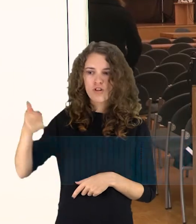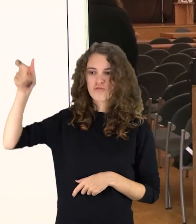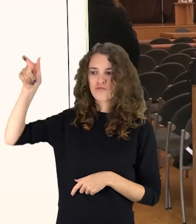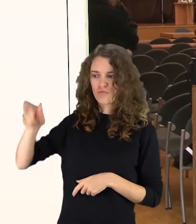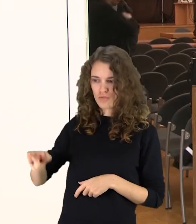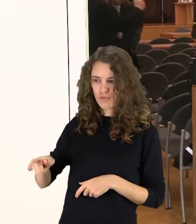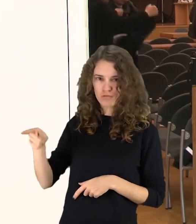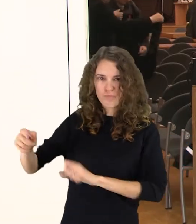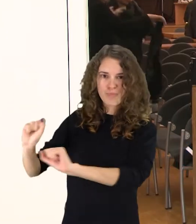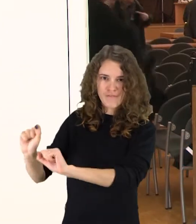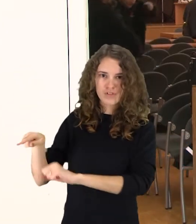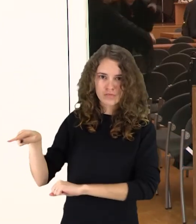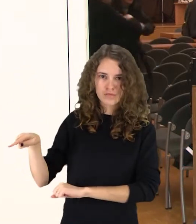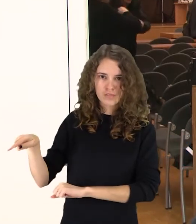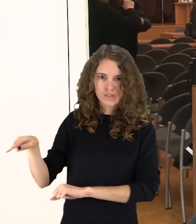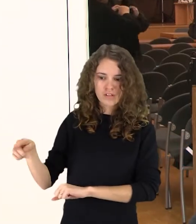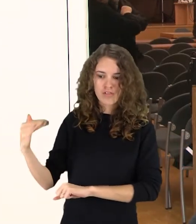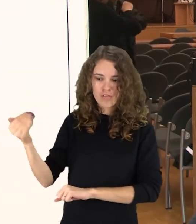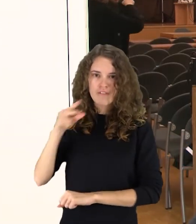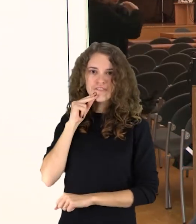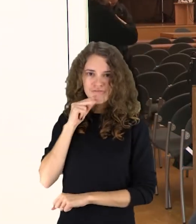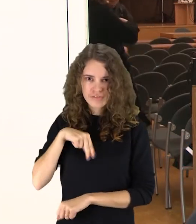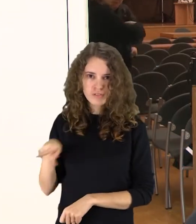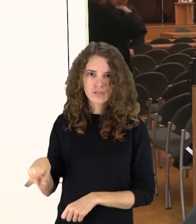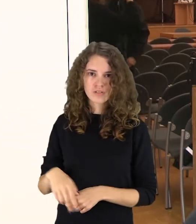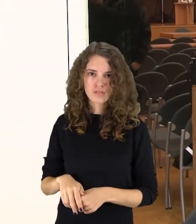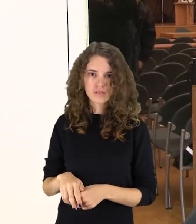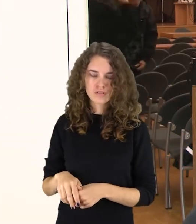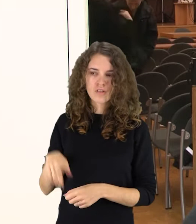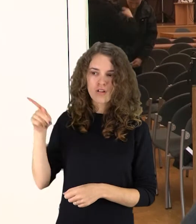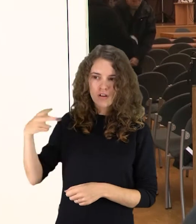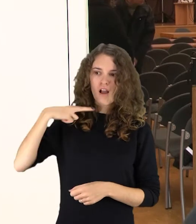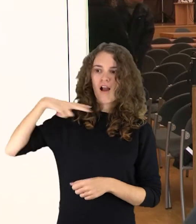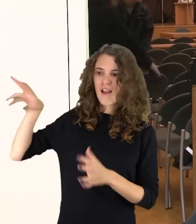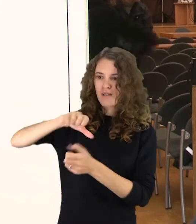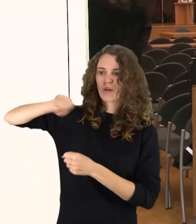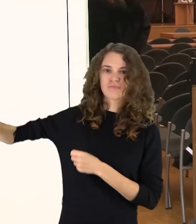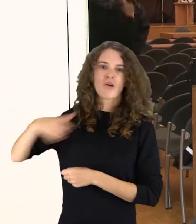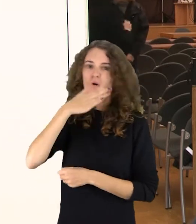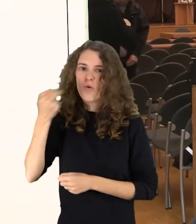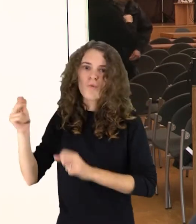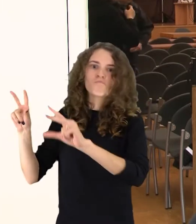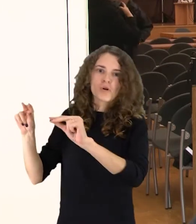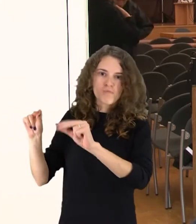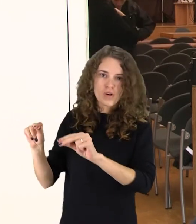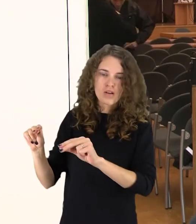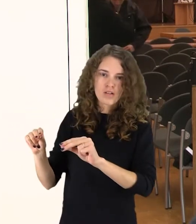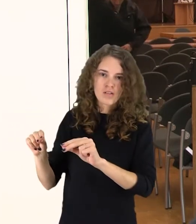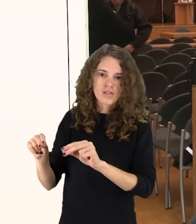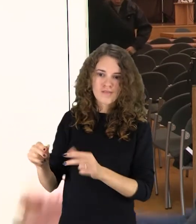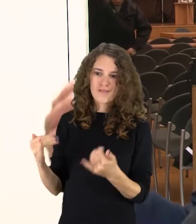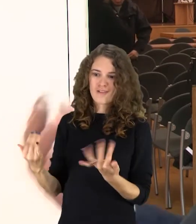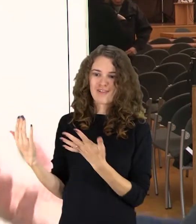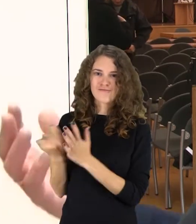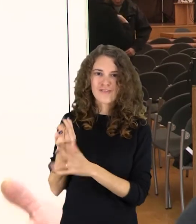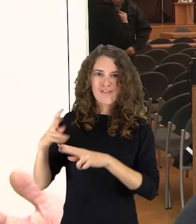žmogus, vicemeras, padarė nusikalsmą veiką, paprasčiausiai jo nepasudino į kalėjimą ir jam